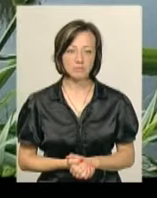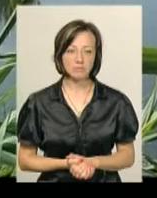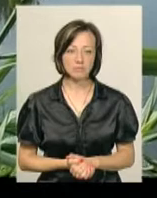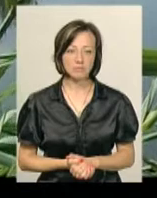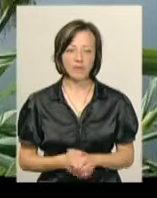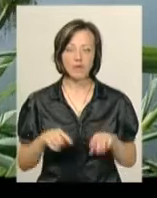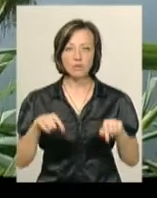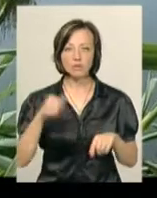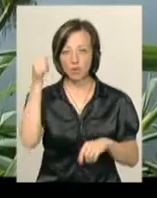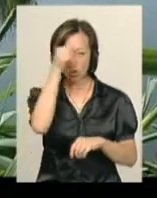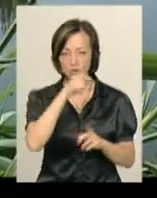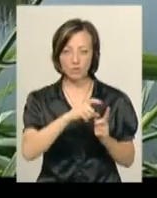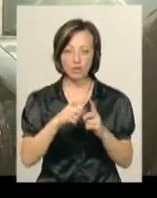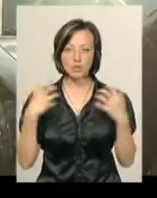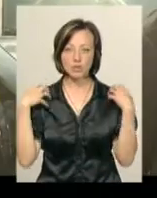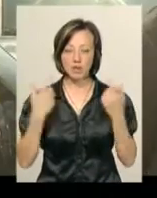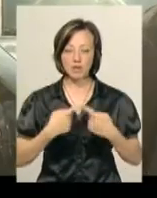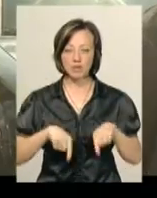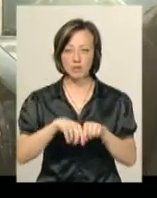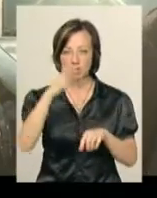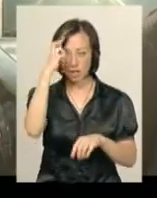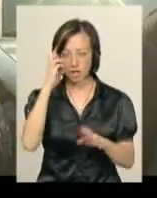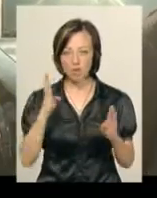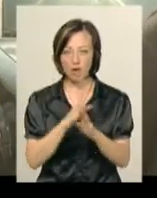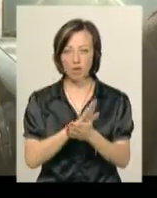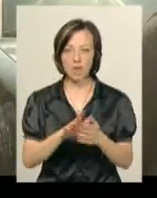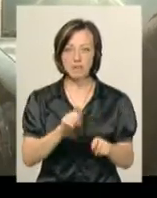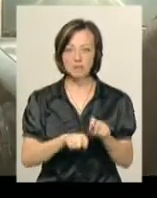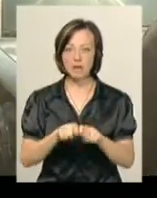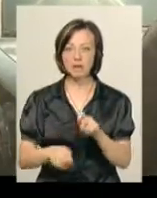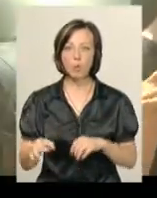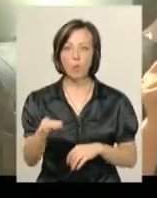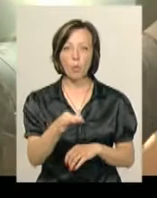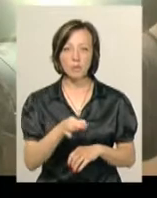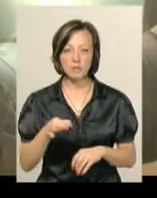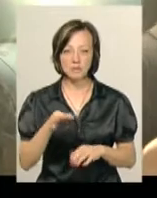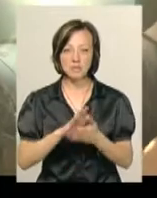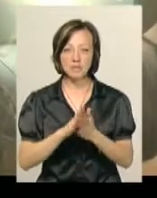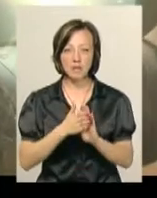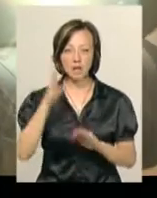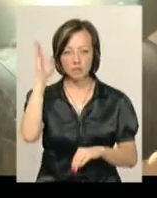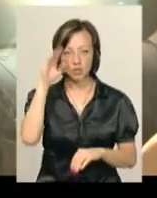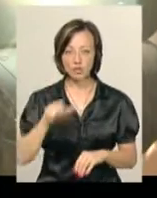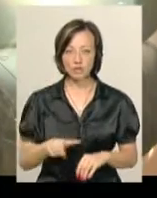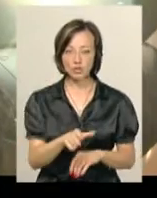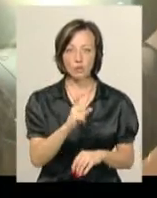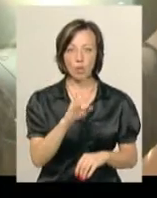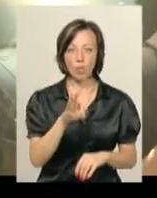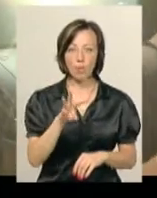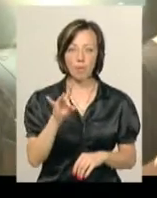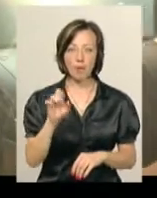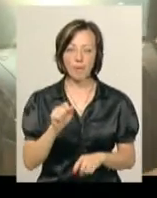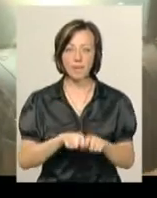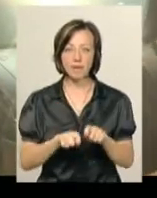Цьогоріч, за словами начальника відділу Держекоінспекції в області Ольги Вишомірської, стан води річці Хомора перевіряли двічі.